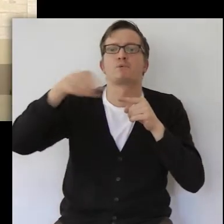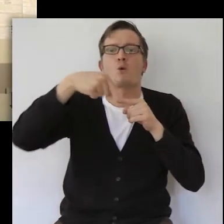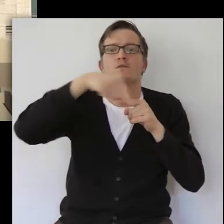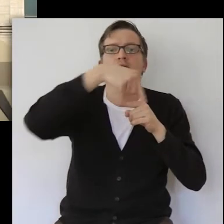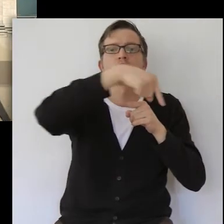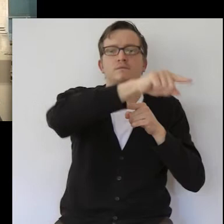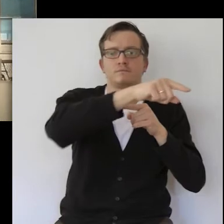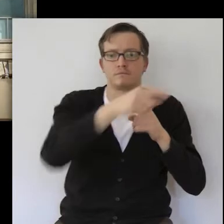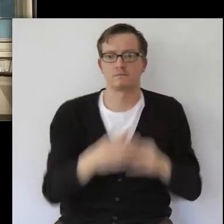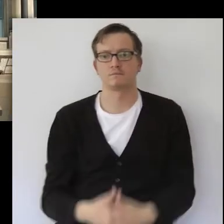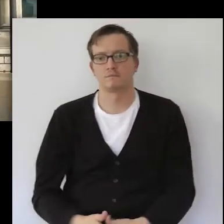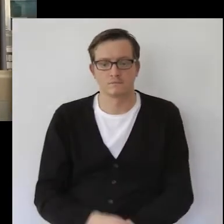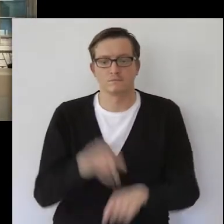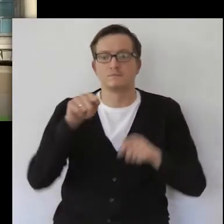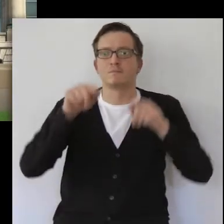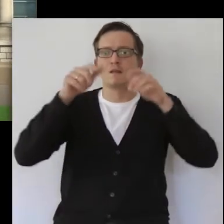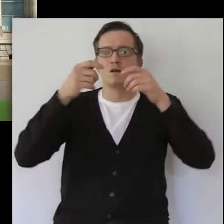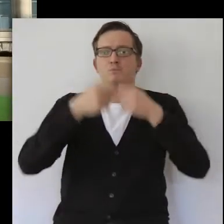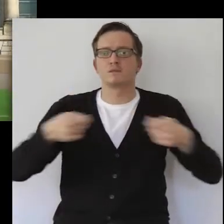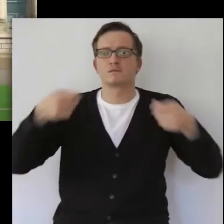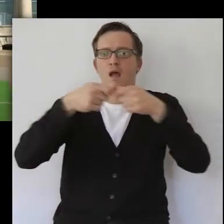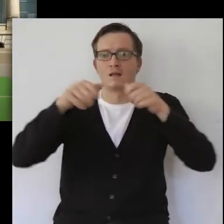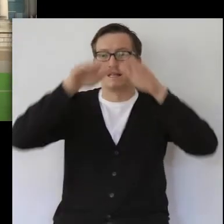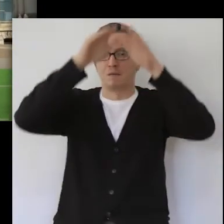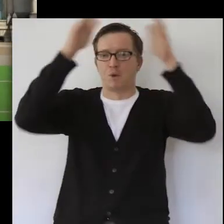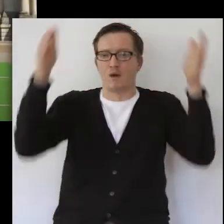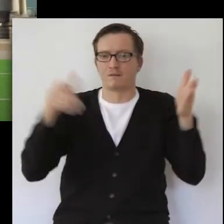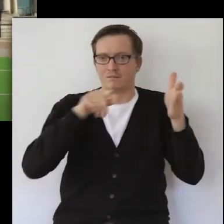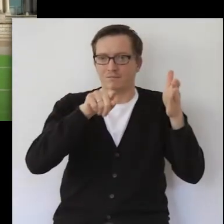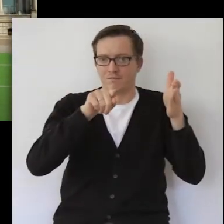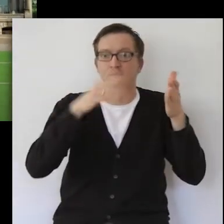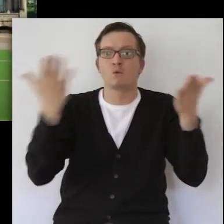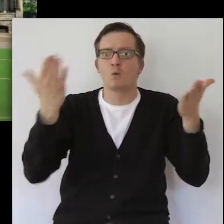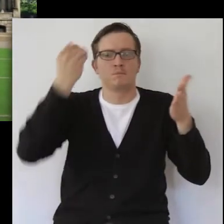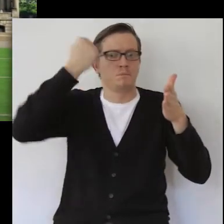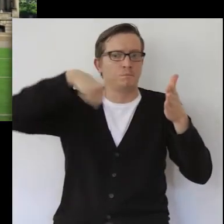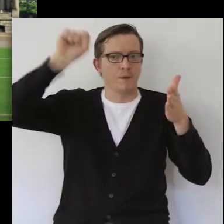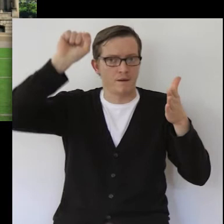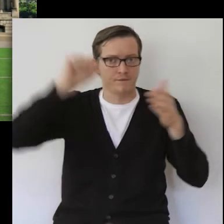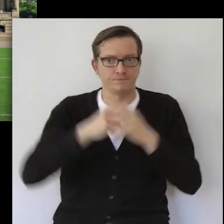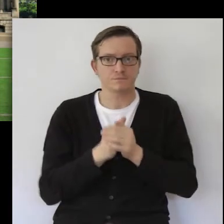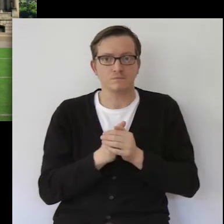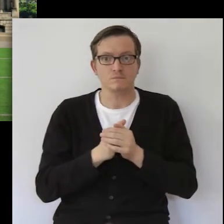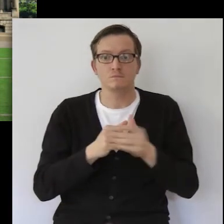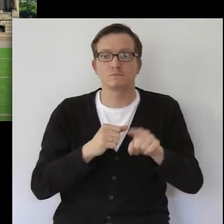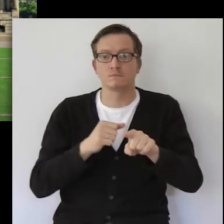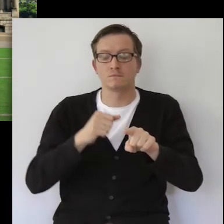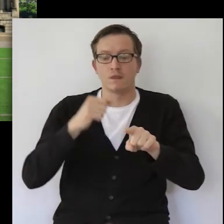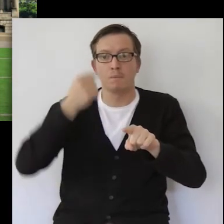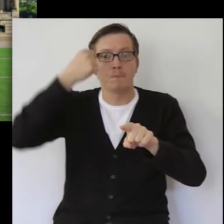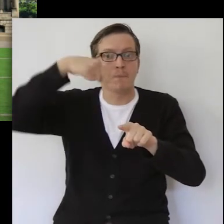Gebäude in Berlin. Der Bundestag wird auch Parlament genannt.